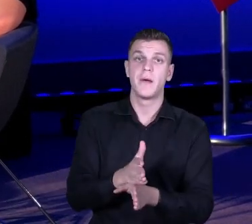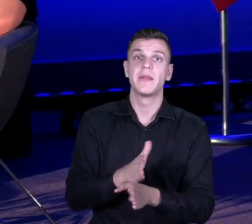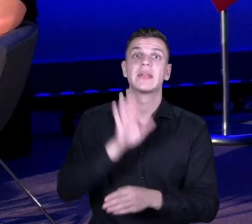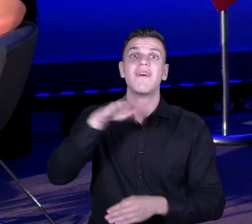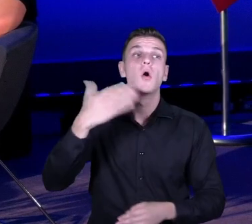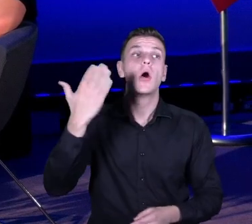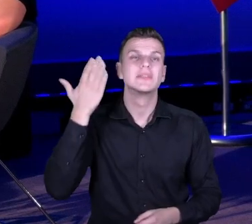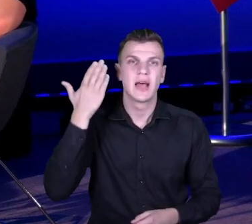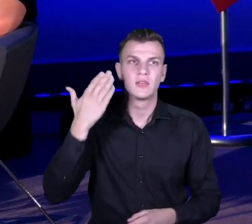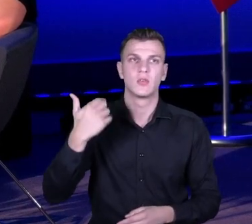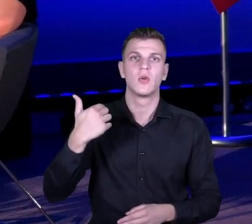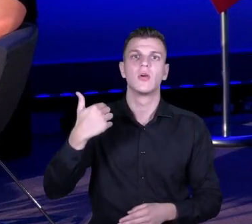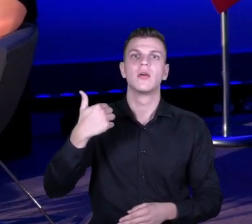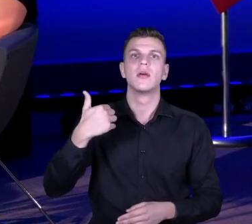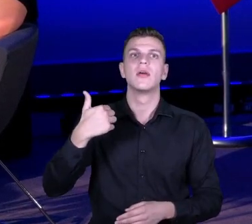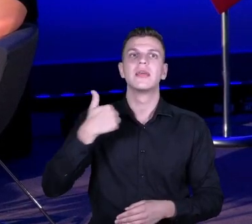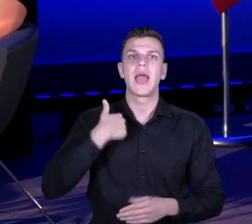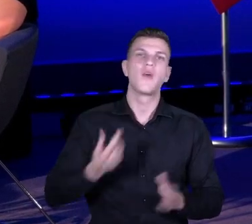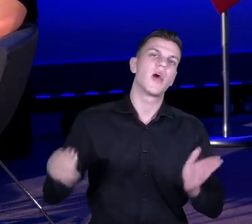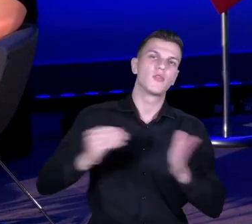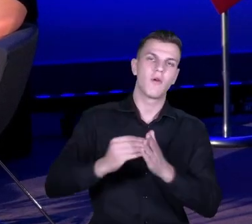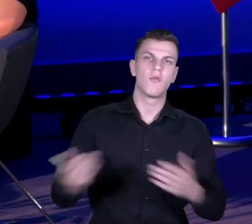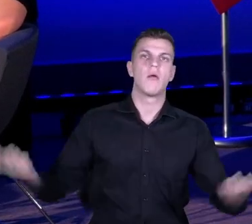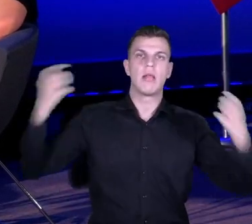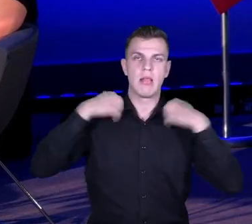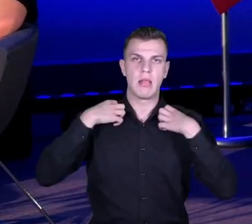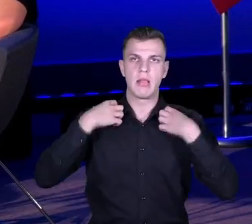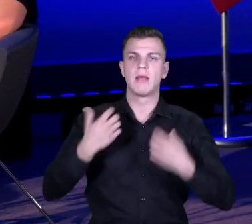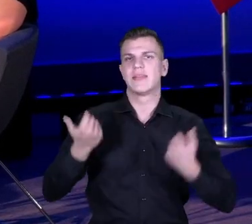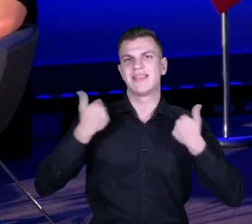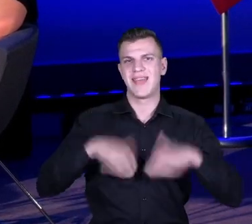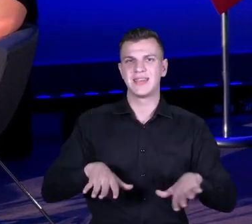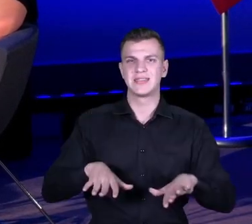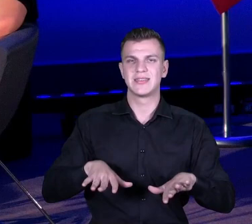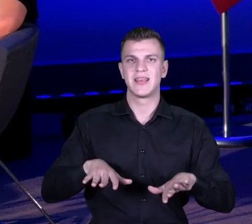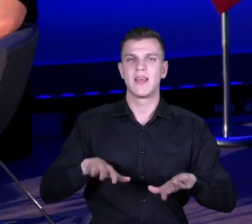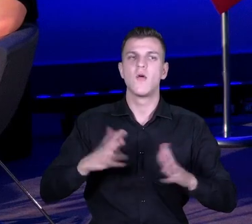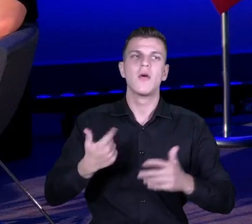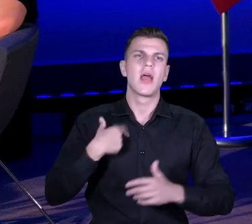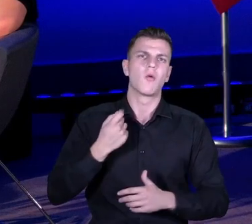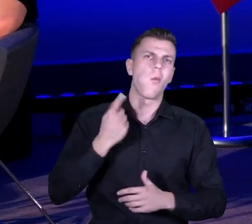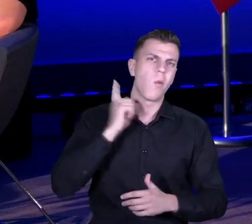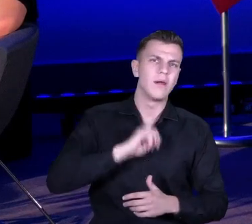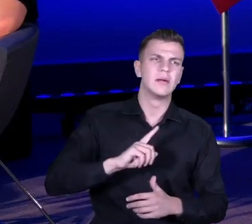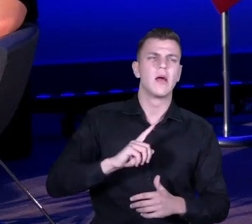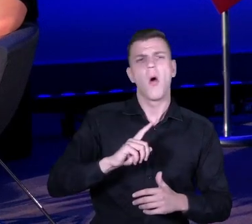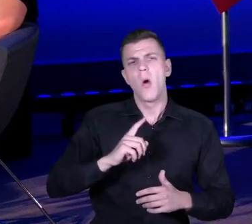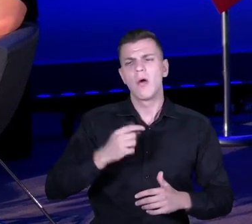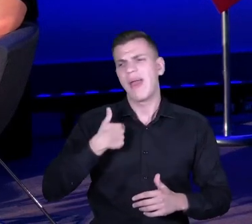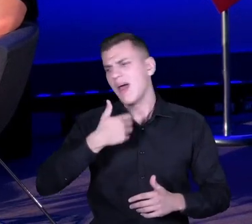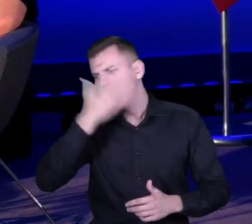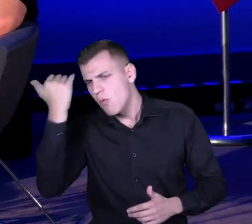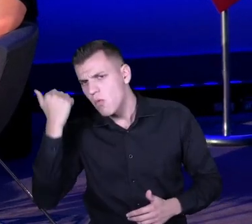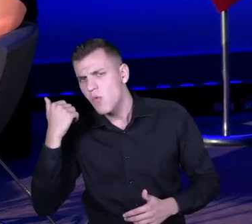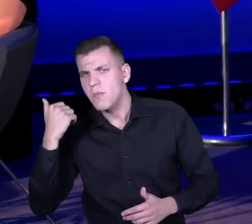bronię przed wrzucaniem małpy na moje plecy. Udaję trochę osobę taką, która się do końca nie zna, albo jest na takim